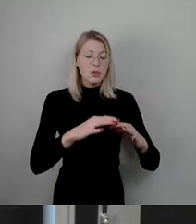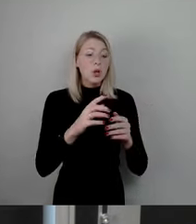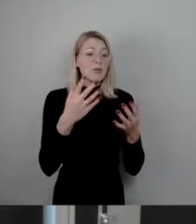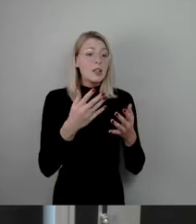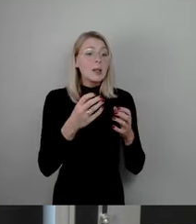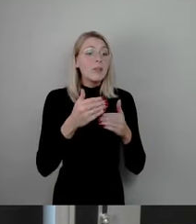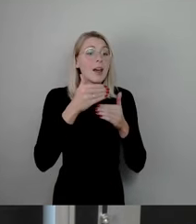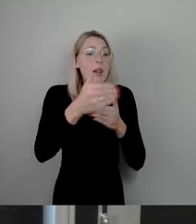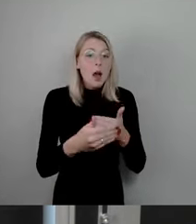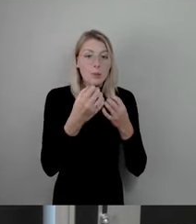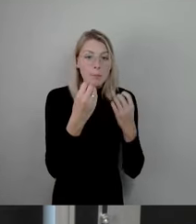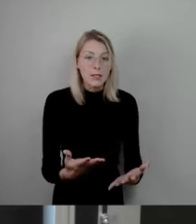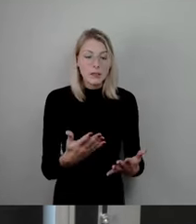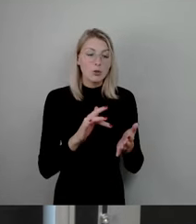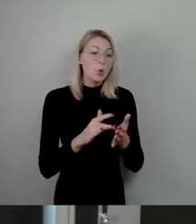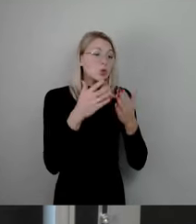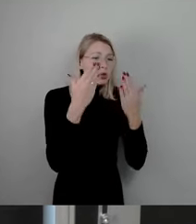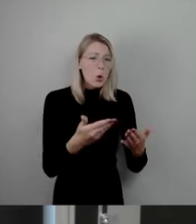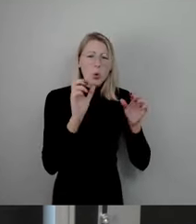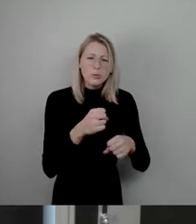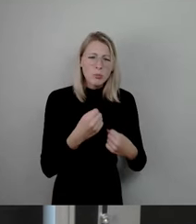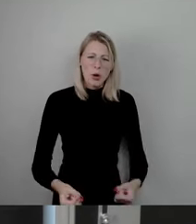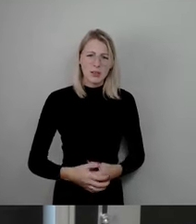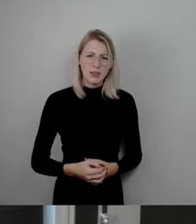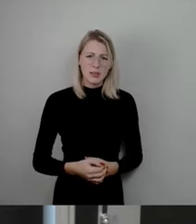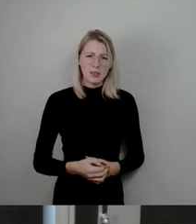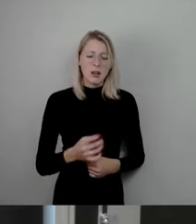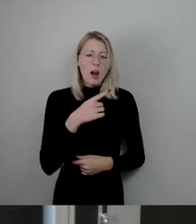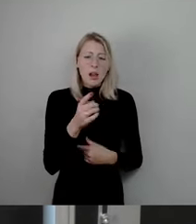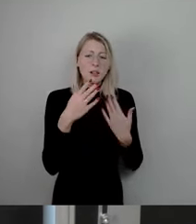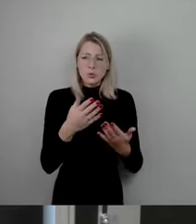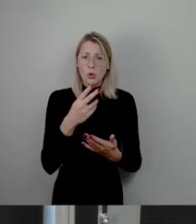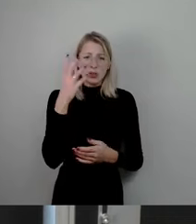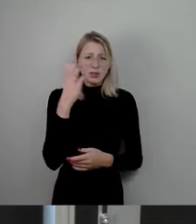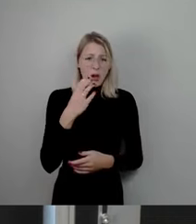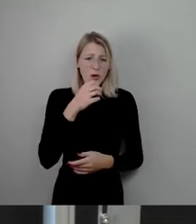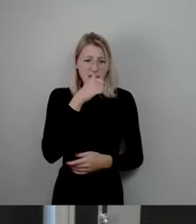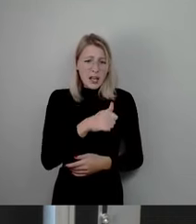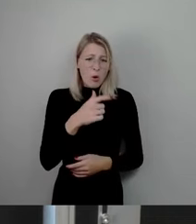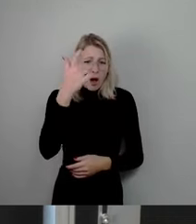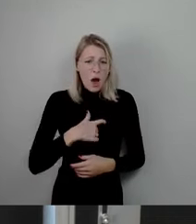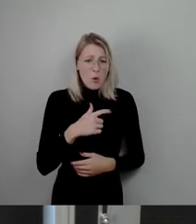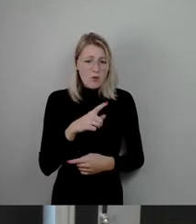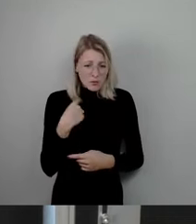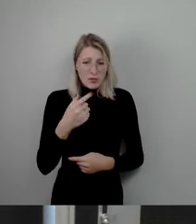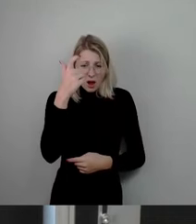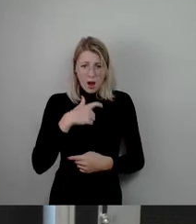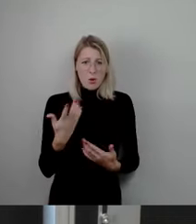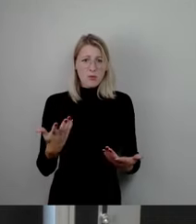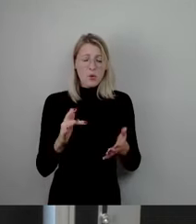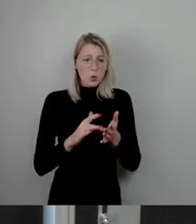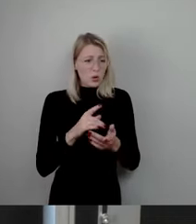Weil das geht so nicht. Jeder, der das steht, nervt. Und jeder ist sauer auf uns, weil die denken, dass wir es nicht hinkriegen.